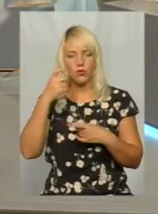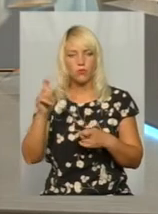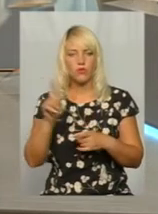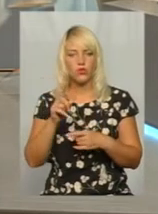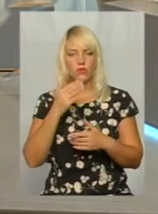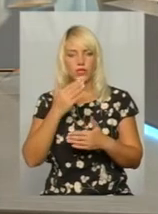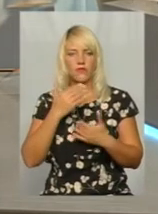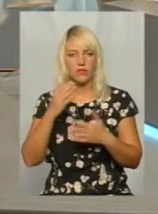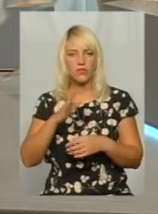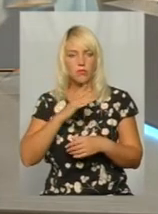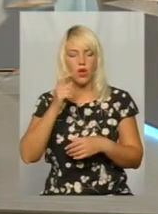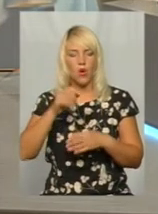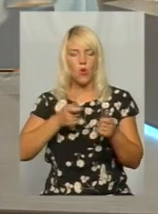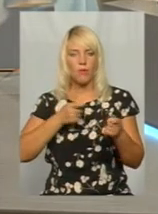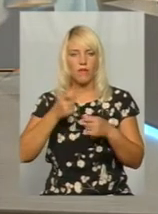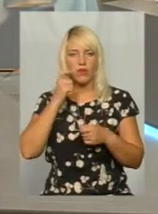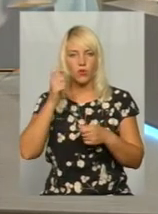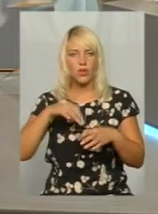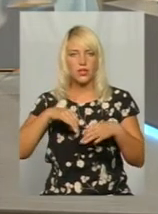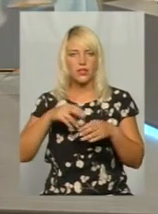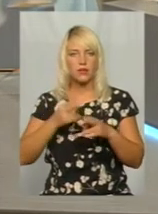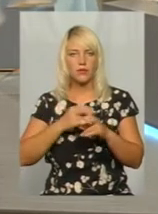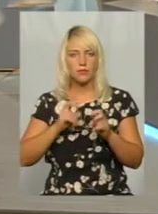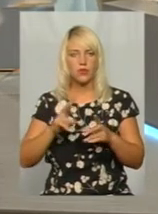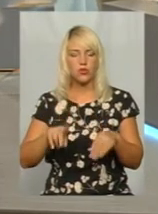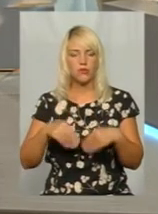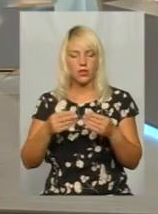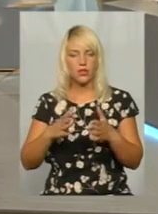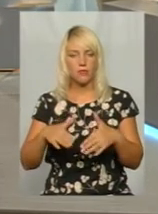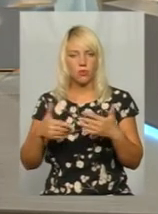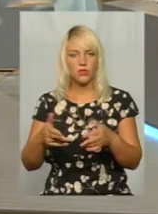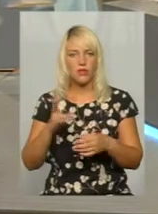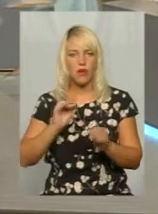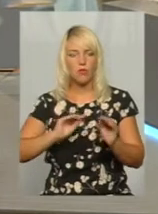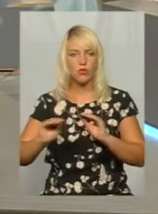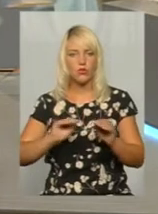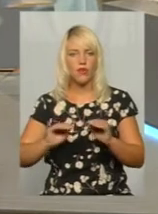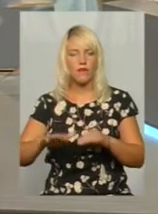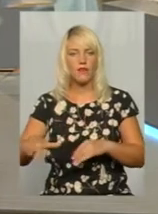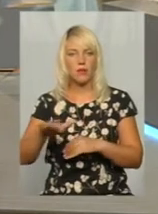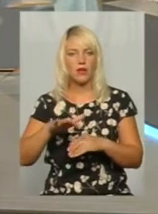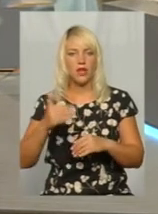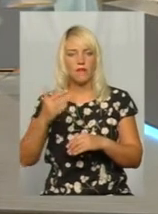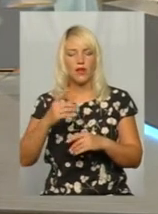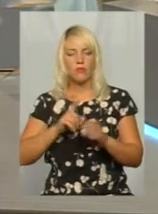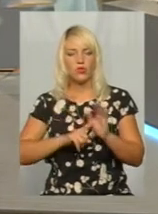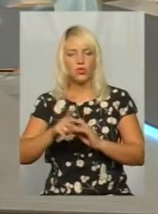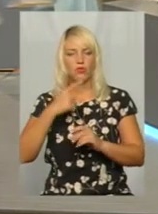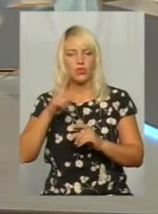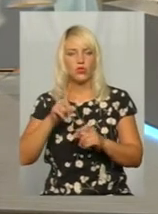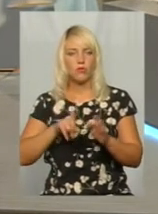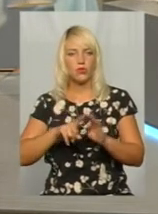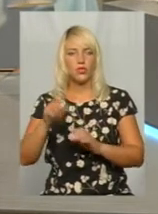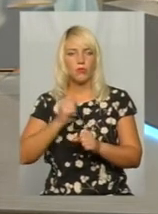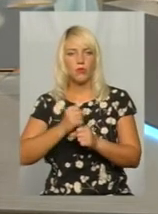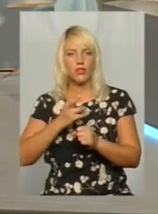звернувся із тим, щоб надали пропозиції на облаштування майданчиків. Ви почали вже казати, що працюєте над пропозиціями.